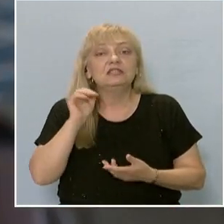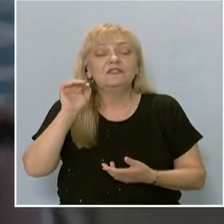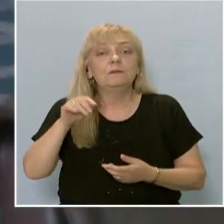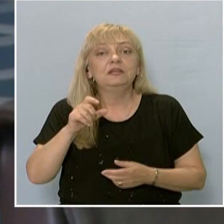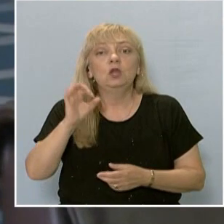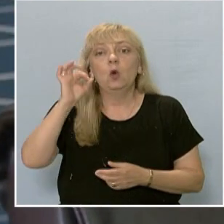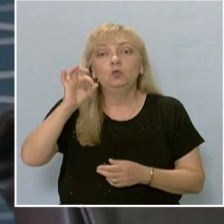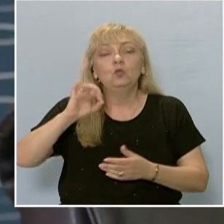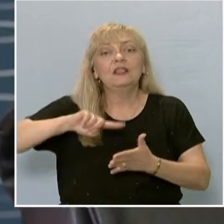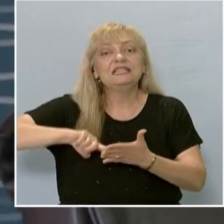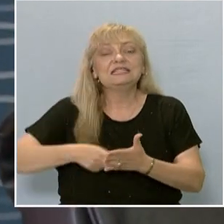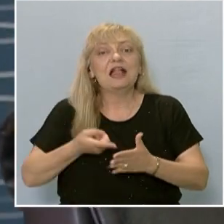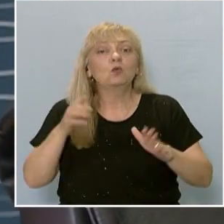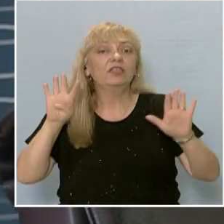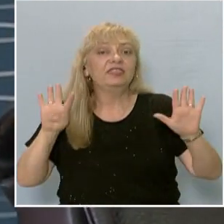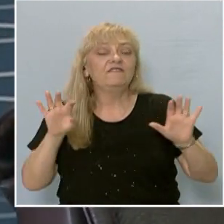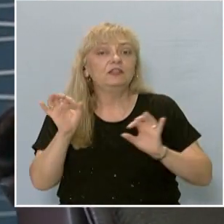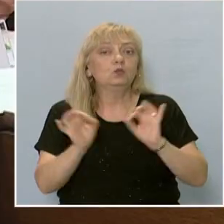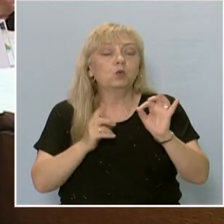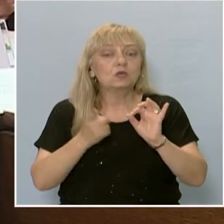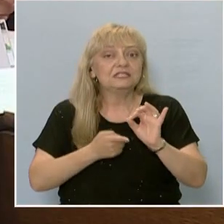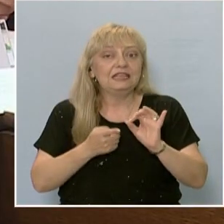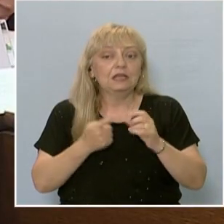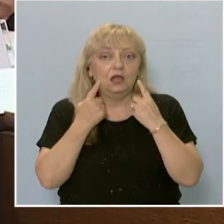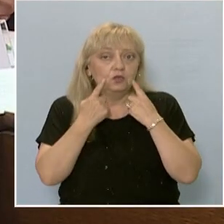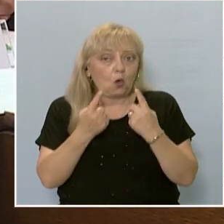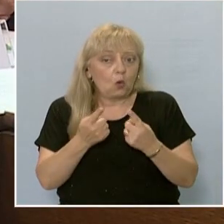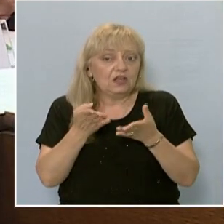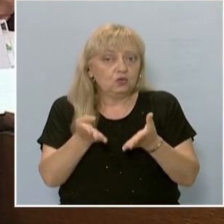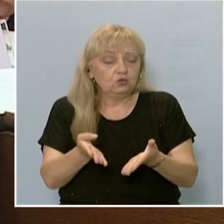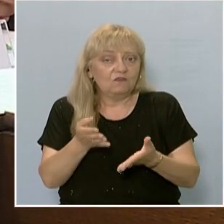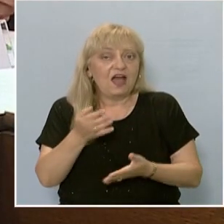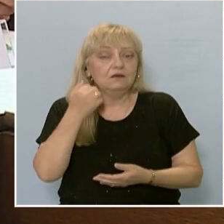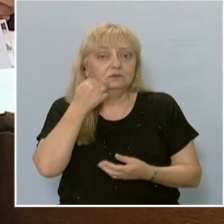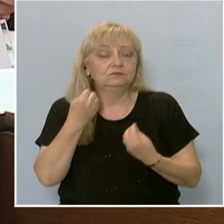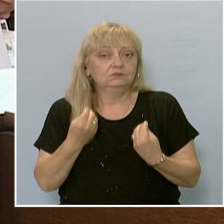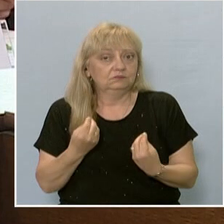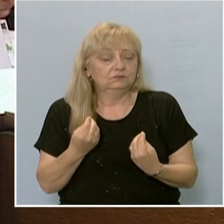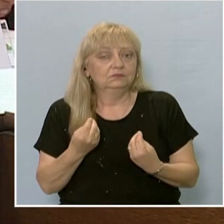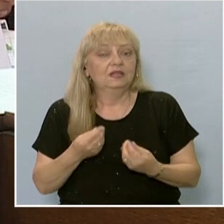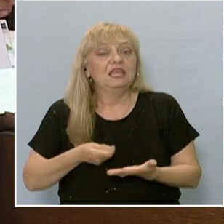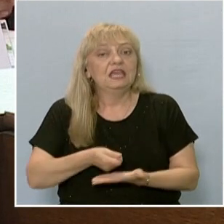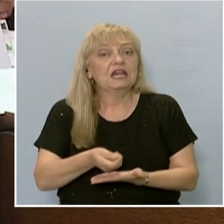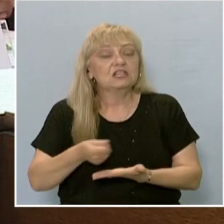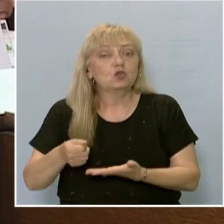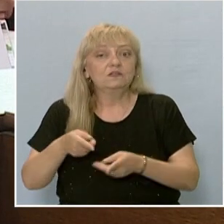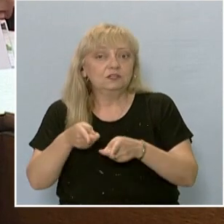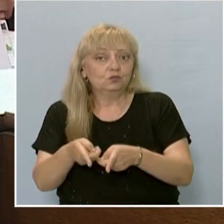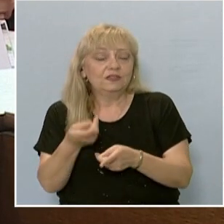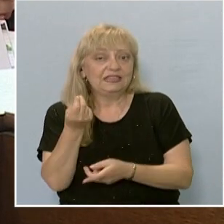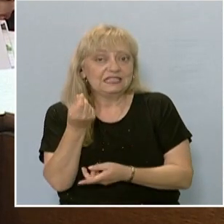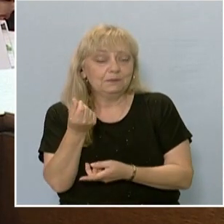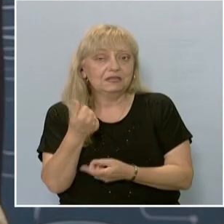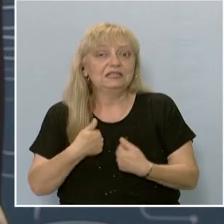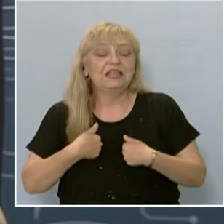,9%, но с оглед това ефективно и рентабилно разходване на тези средства,